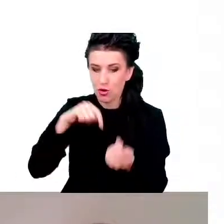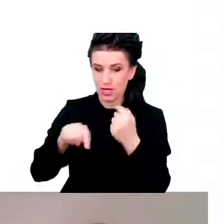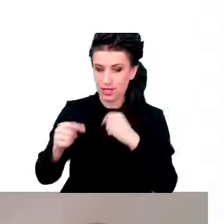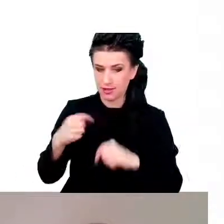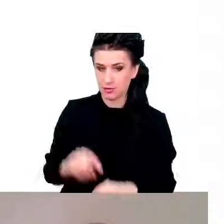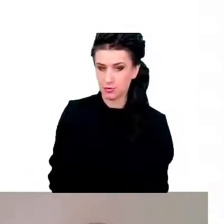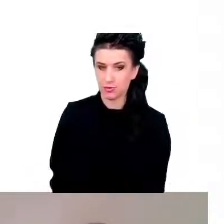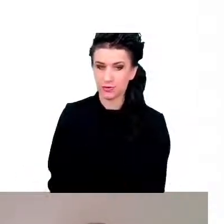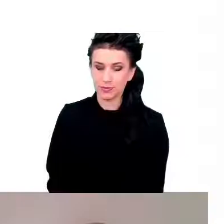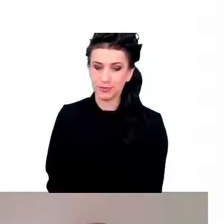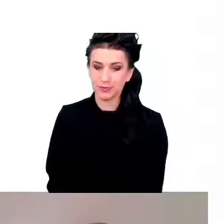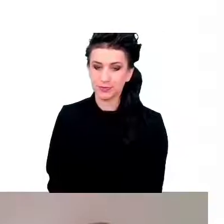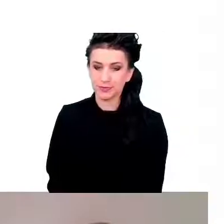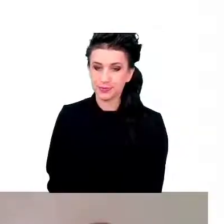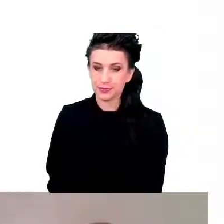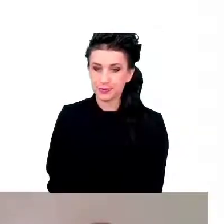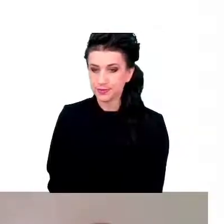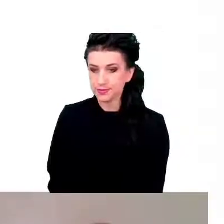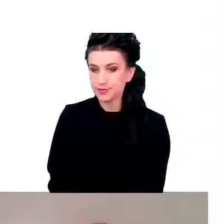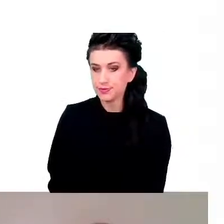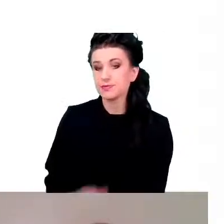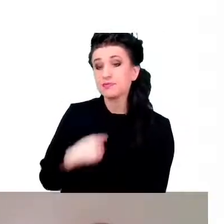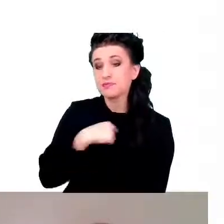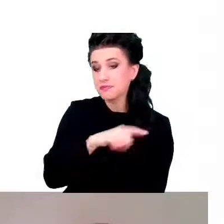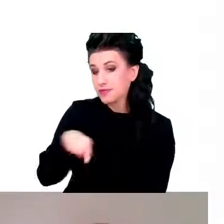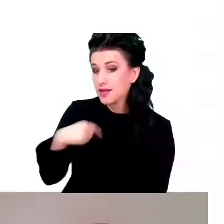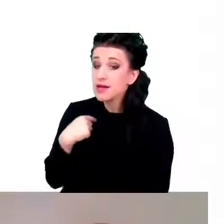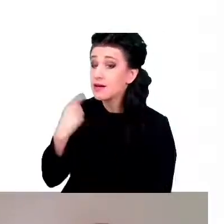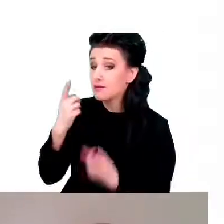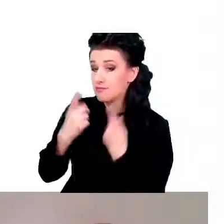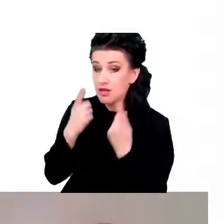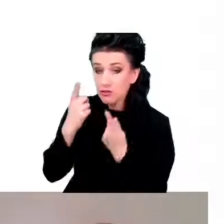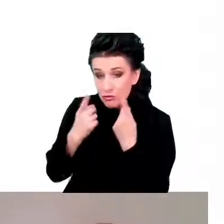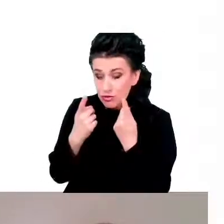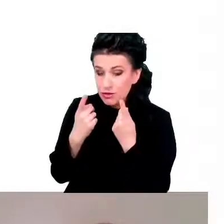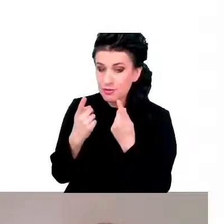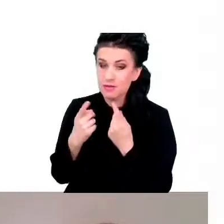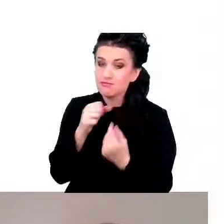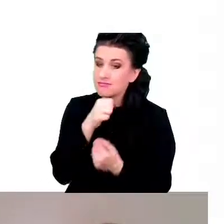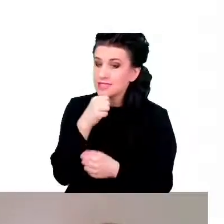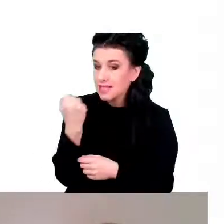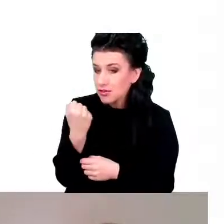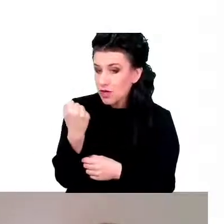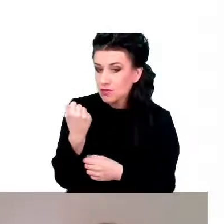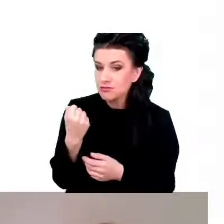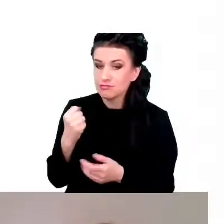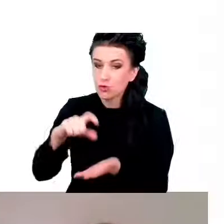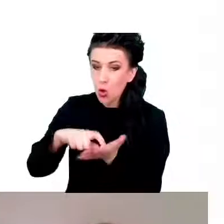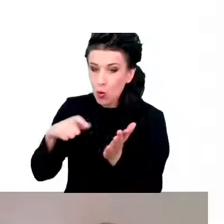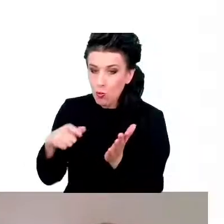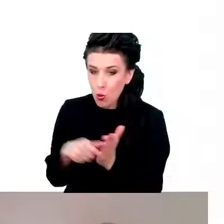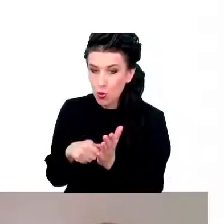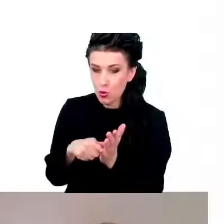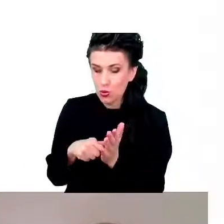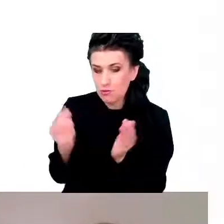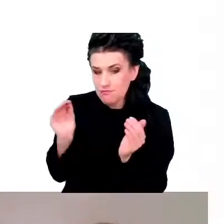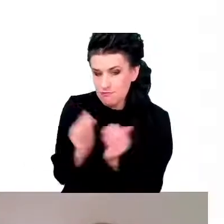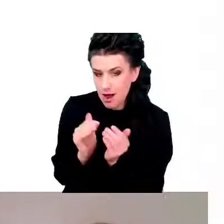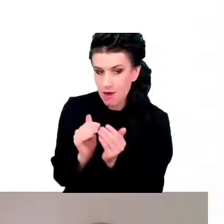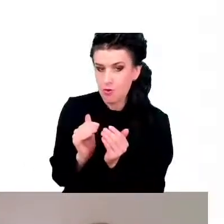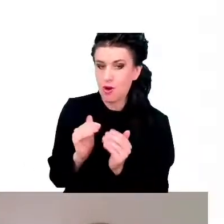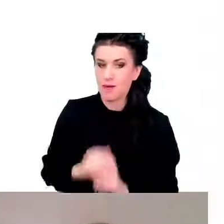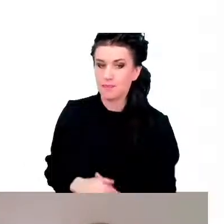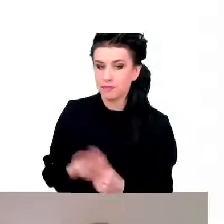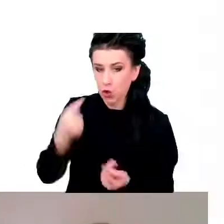I kiedy myślimy o starzeniu komórkowym, to zgodnie z takim konsensusem